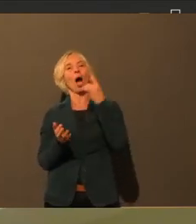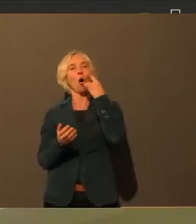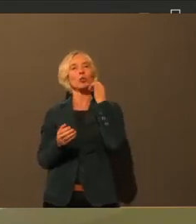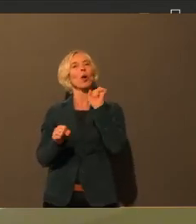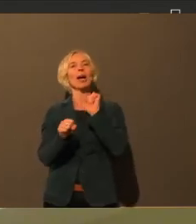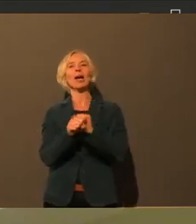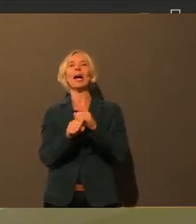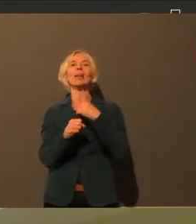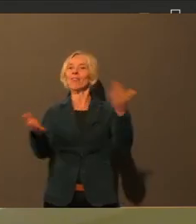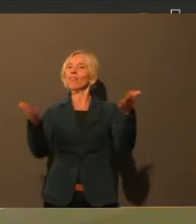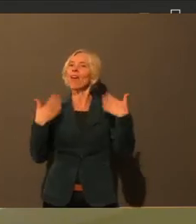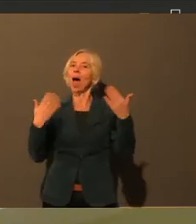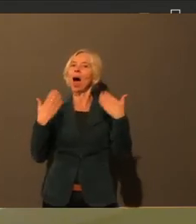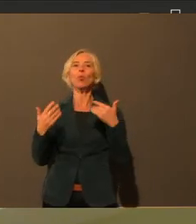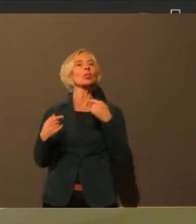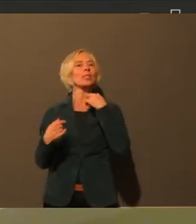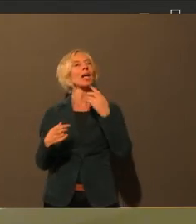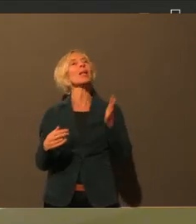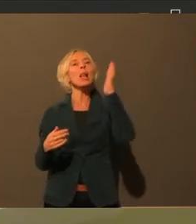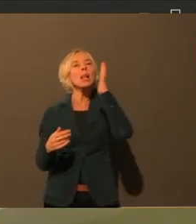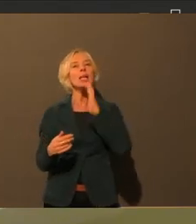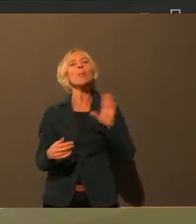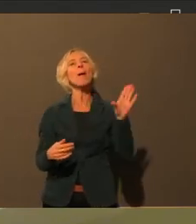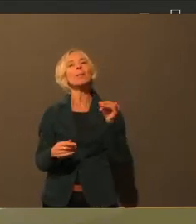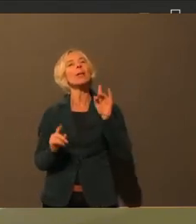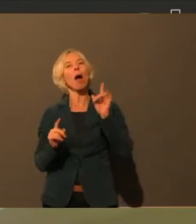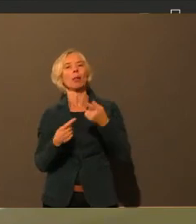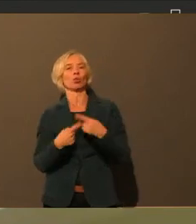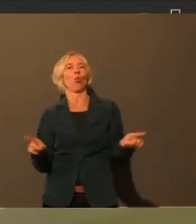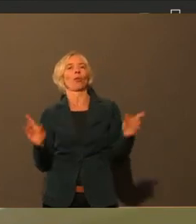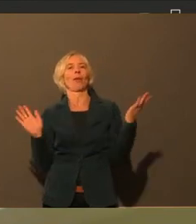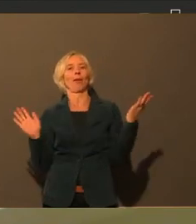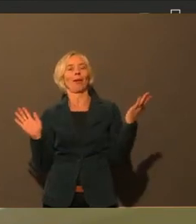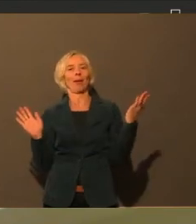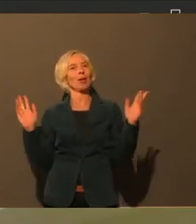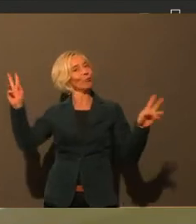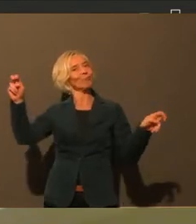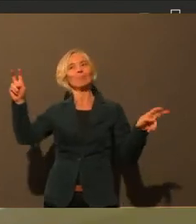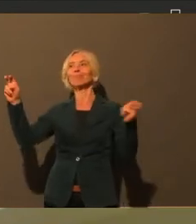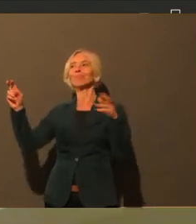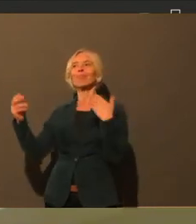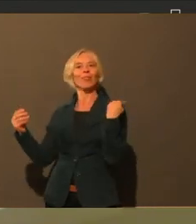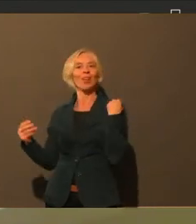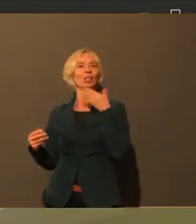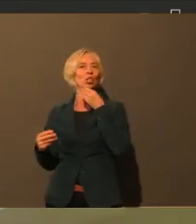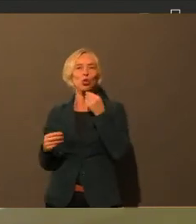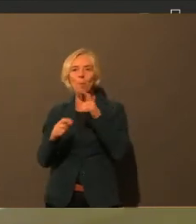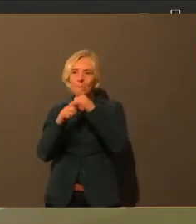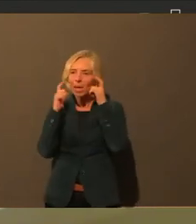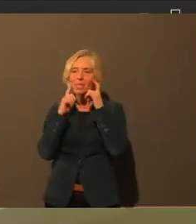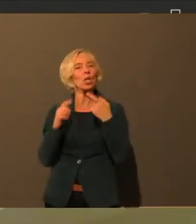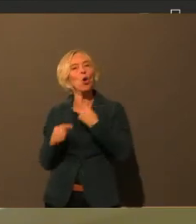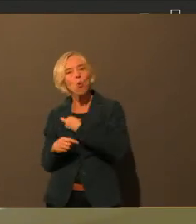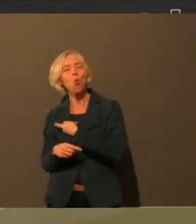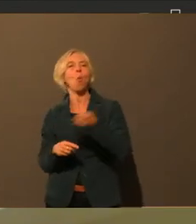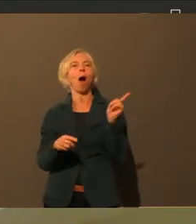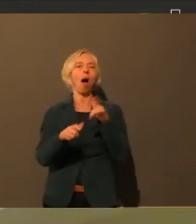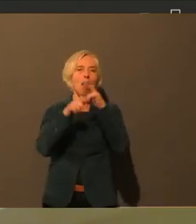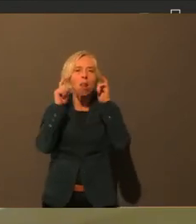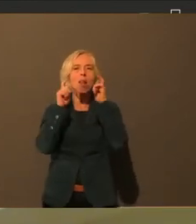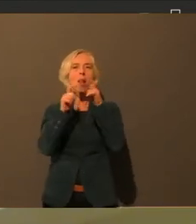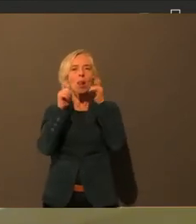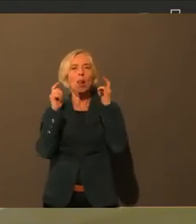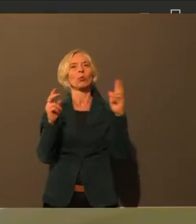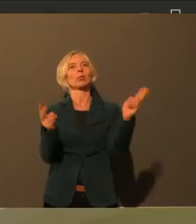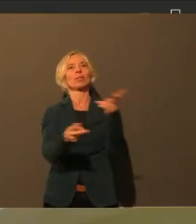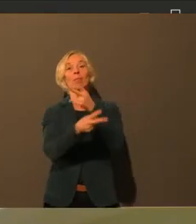als ohne, lieber Maske auch überall oder da, wo man es merkt. Und natürlich gibt es dann den Spielraum für